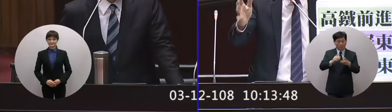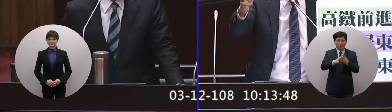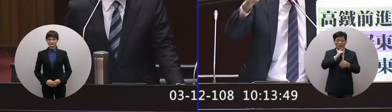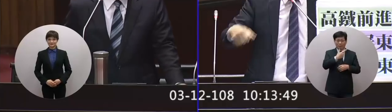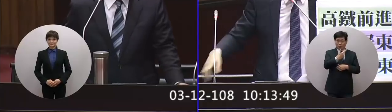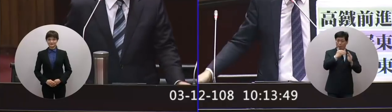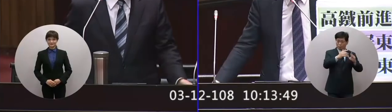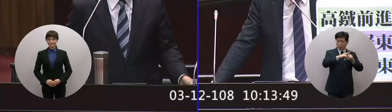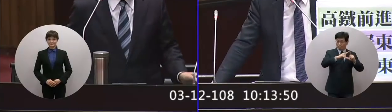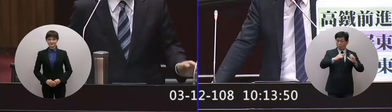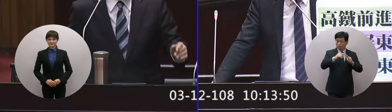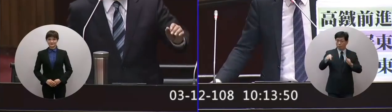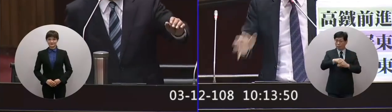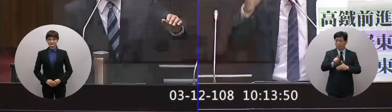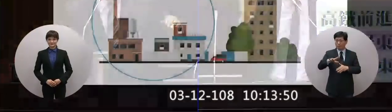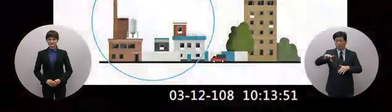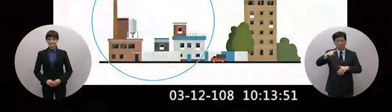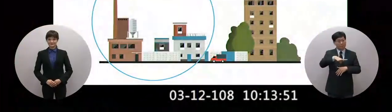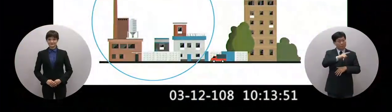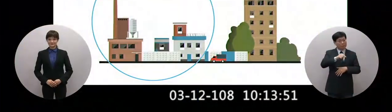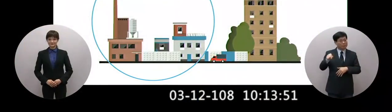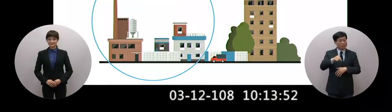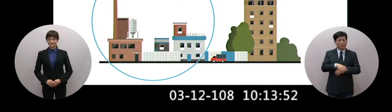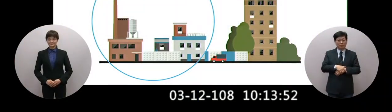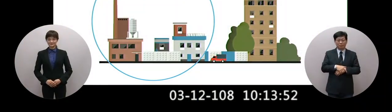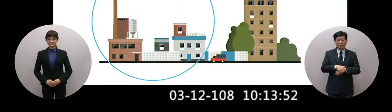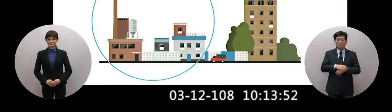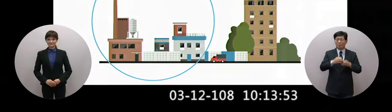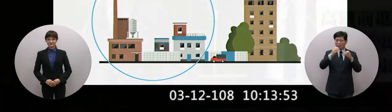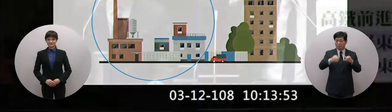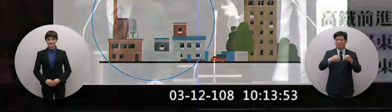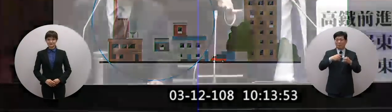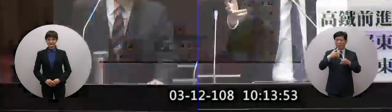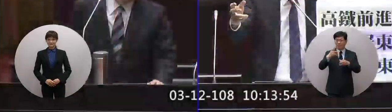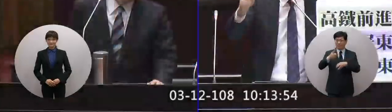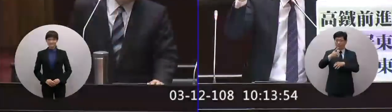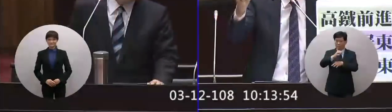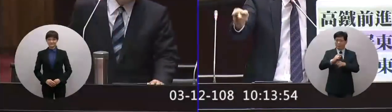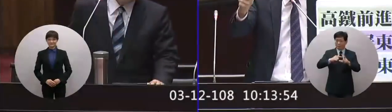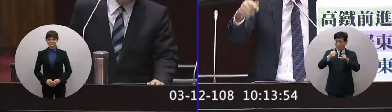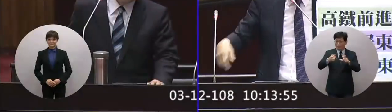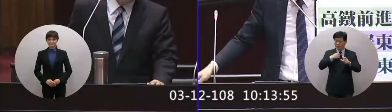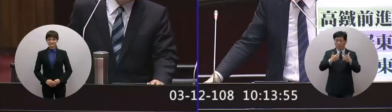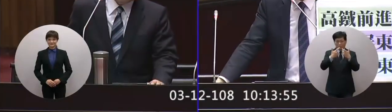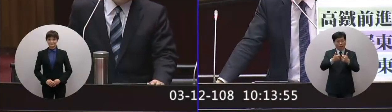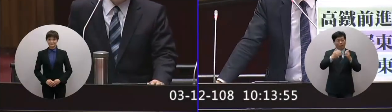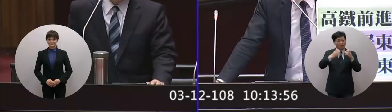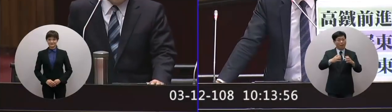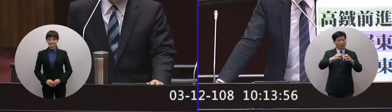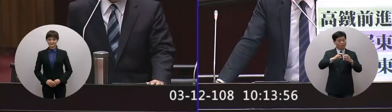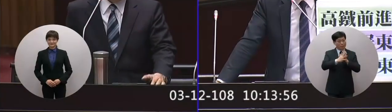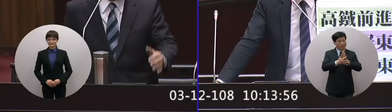先有六都大都會因為設了科技園區變成大都市還是因為它是大都市我們才去設科學園區